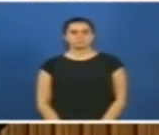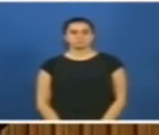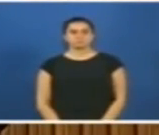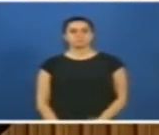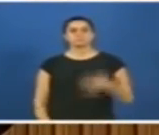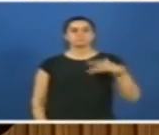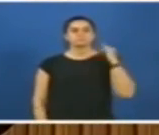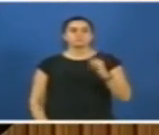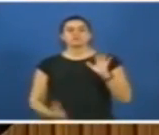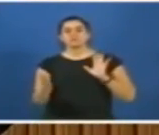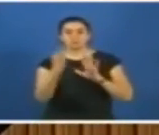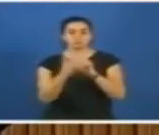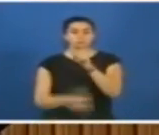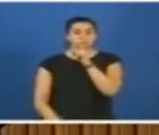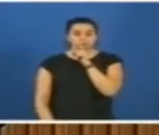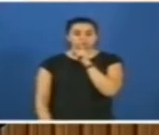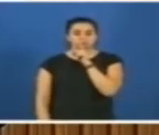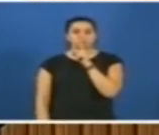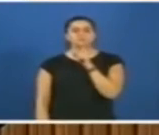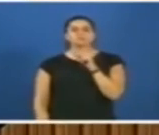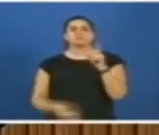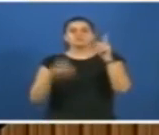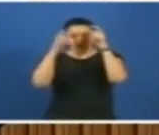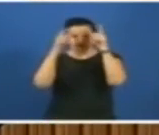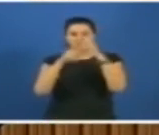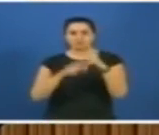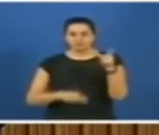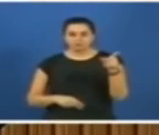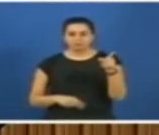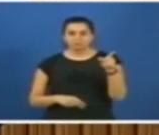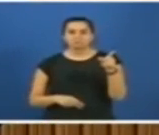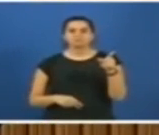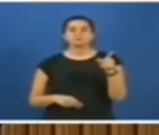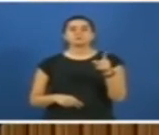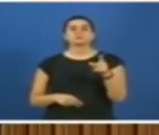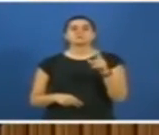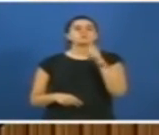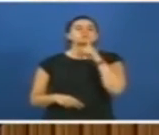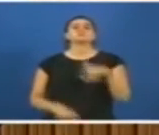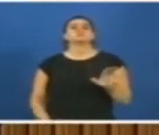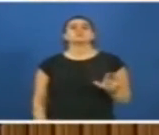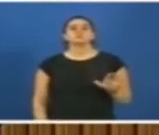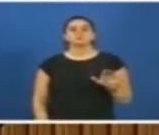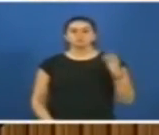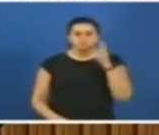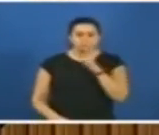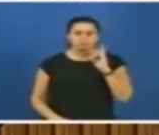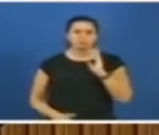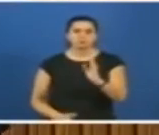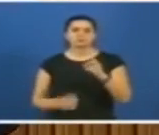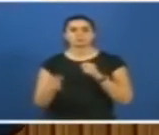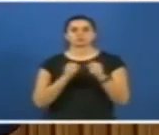Zalimin karşısında susan dilsiz şeytansa zalimin karşısında susmayacağız. Sonuna kadar